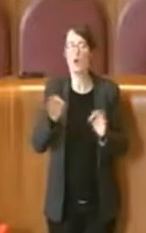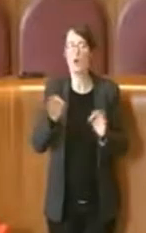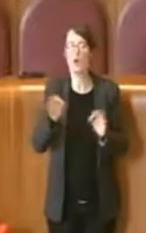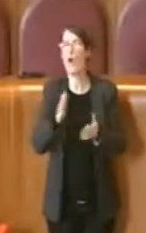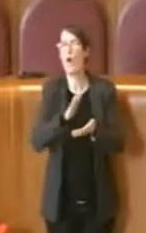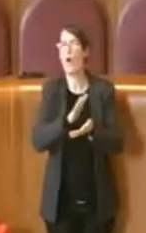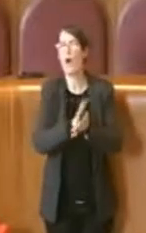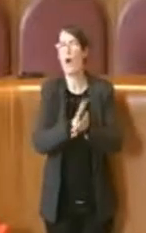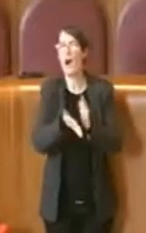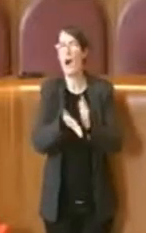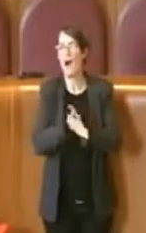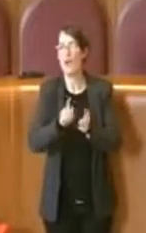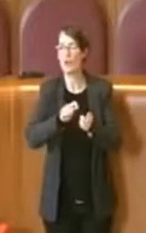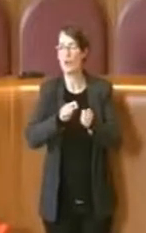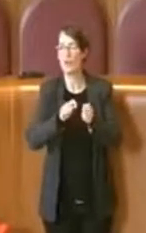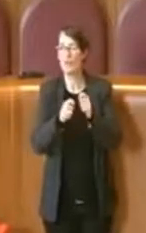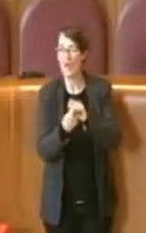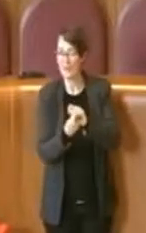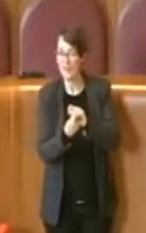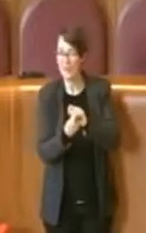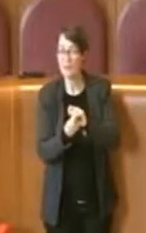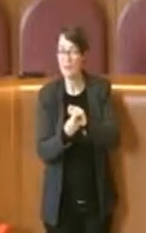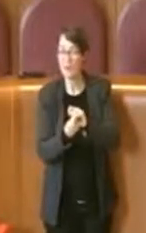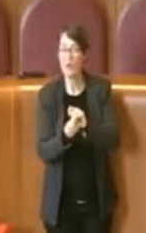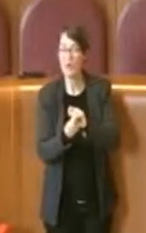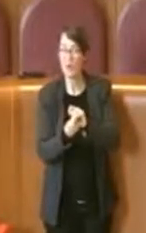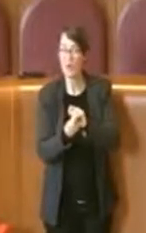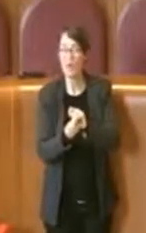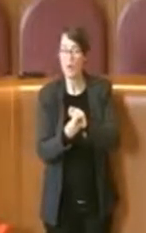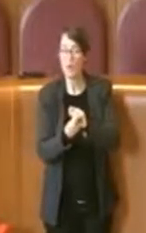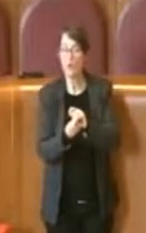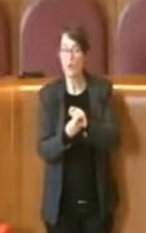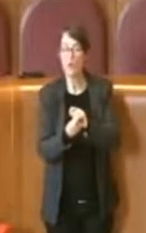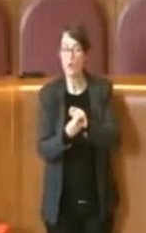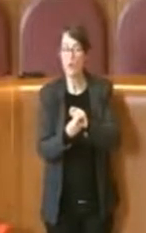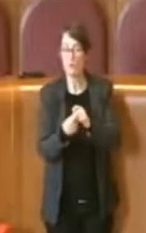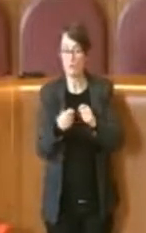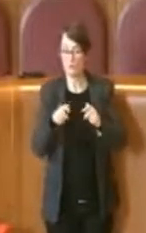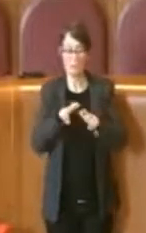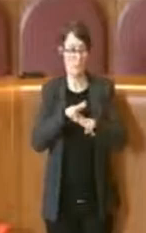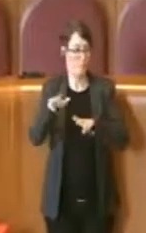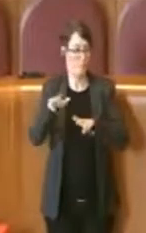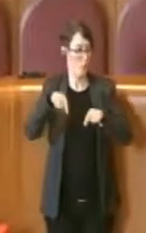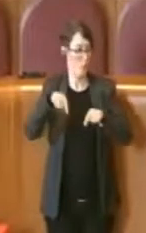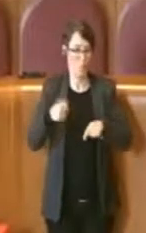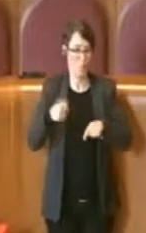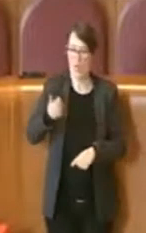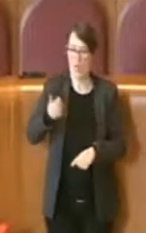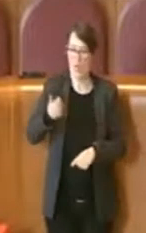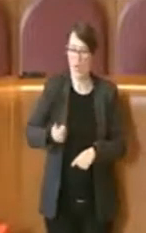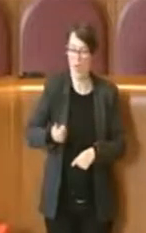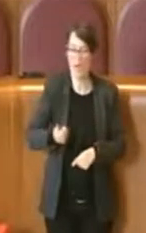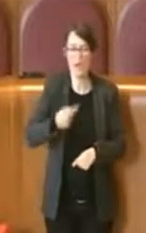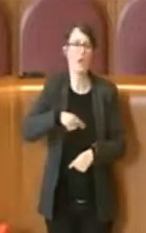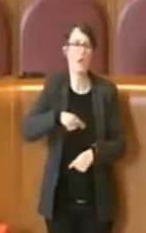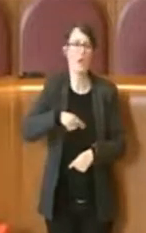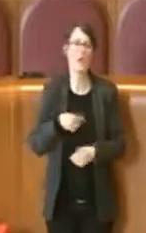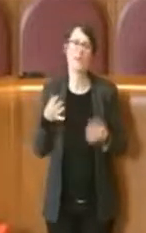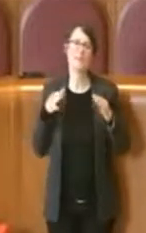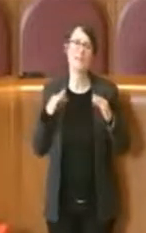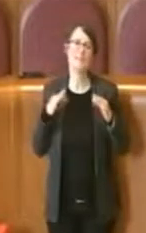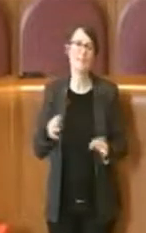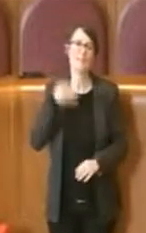variazione che ha fatto questo Comune in questi anni, ci sarà disponibilità ad